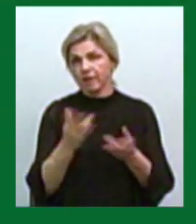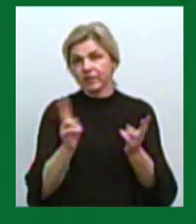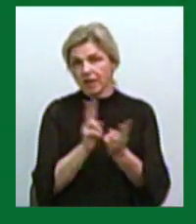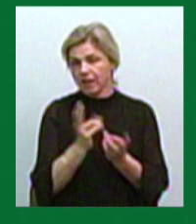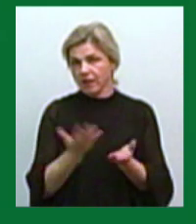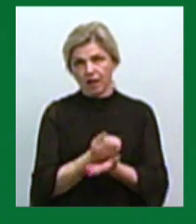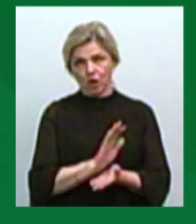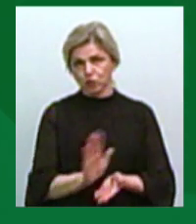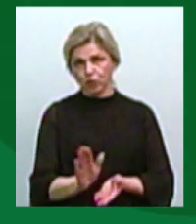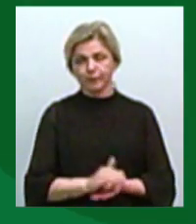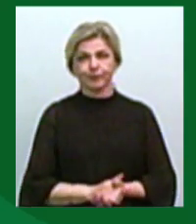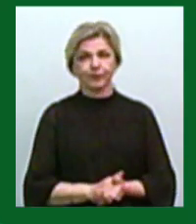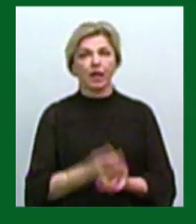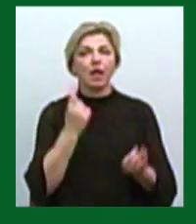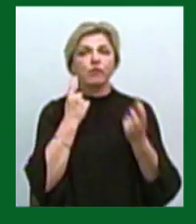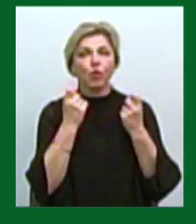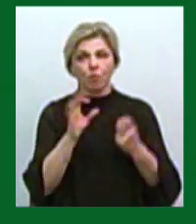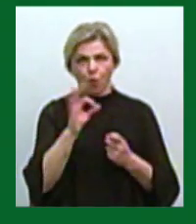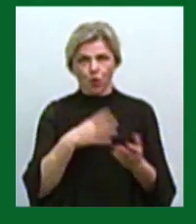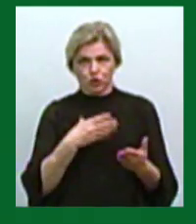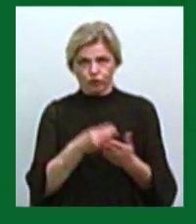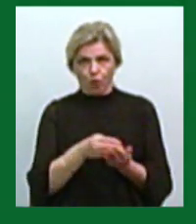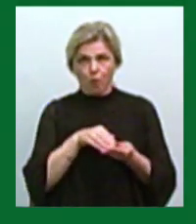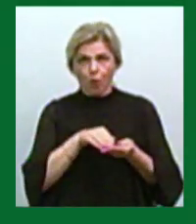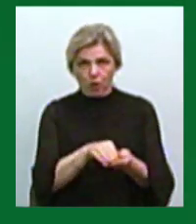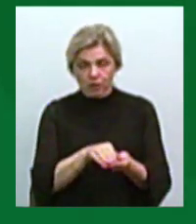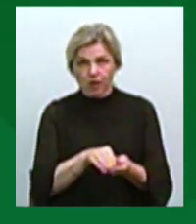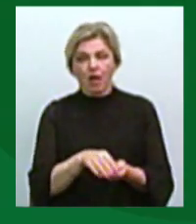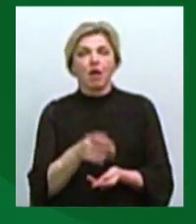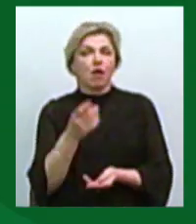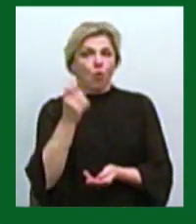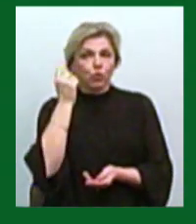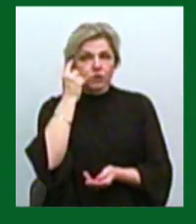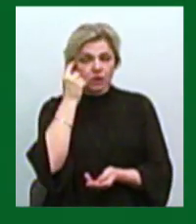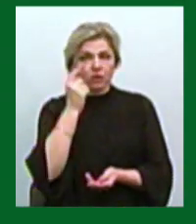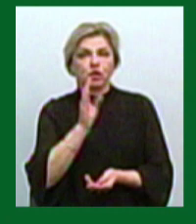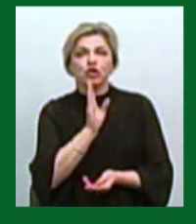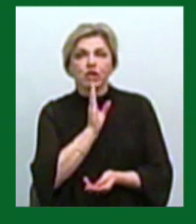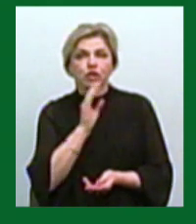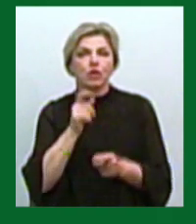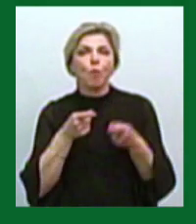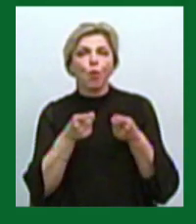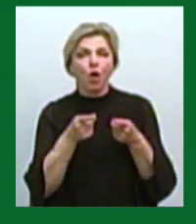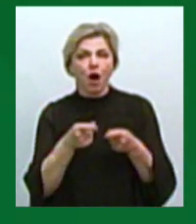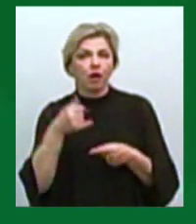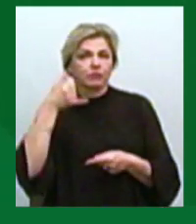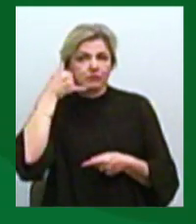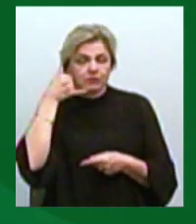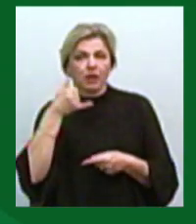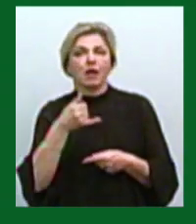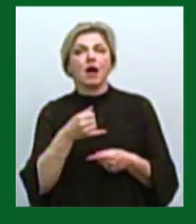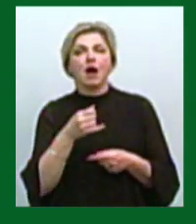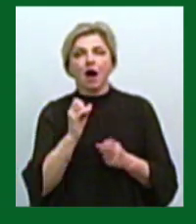Інформацію про власний похорон отримала жителька Миколаївщини як погрозу від колекторів. Жінку без її відома